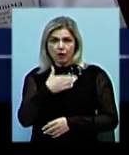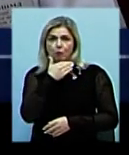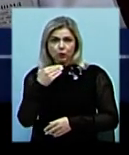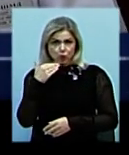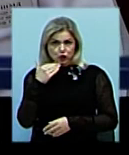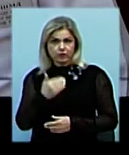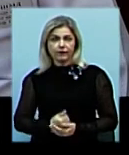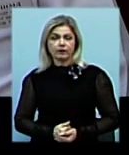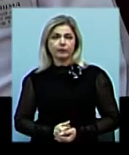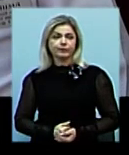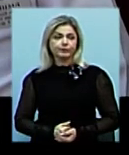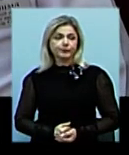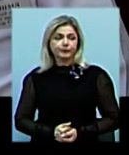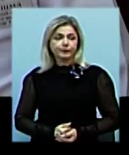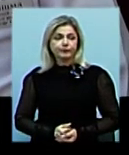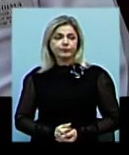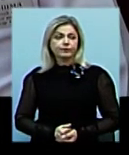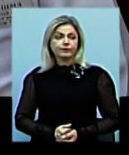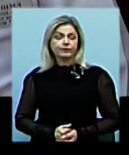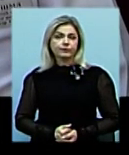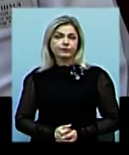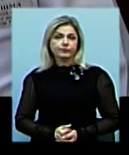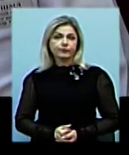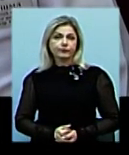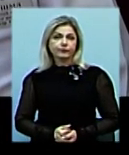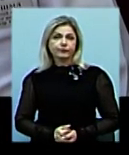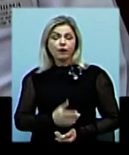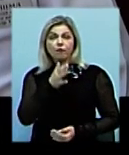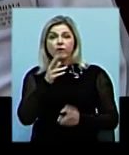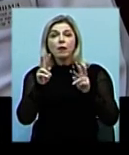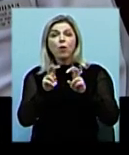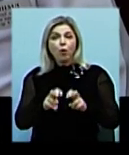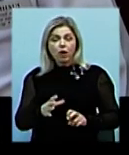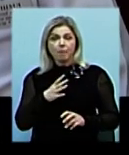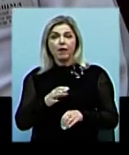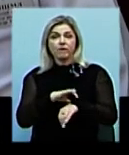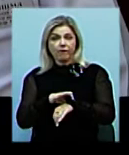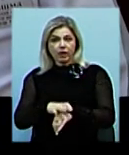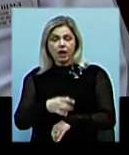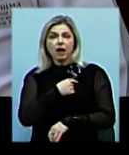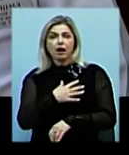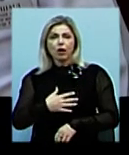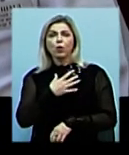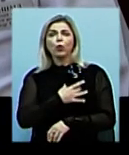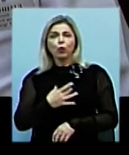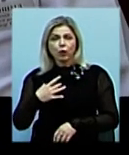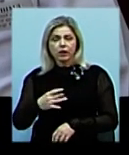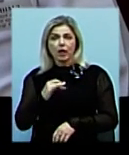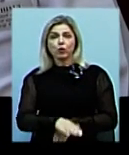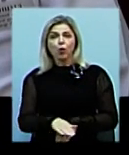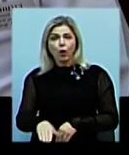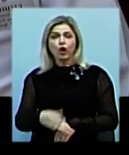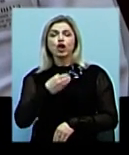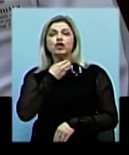Надійшов потерпілий з ознаками вогнепального поранення. Під час огляду було виявлено поранення в груди, в нижніх кінцівках,